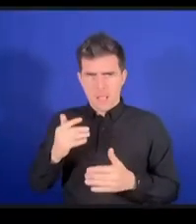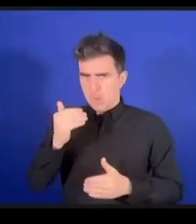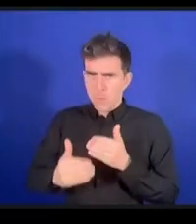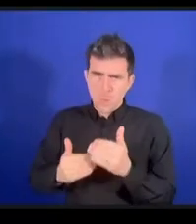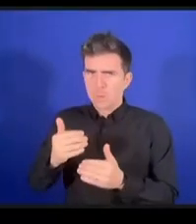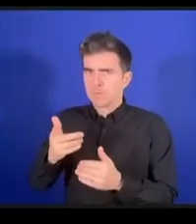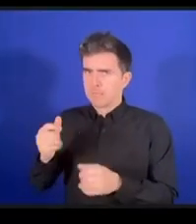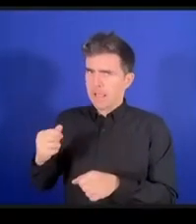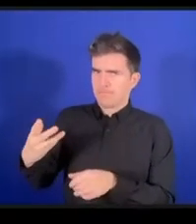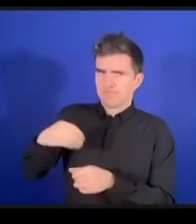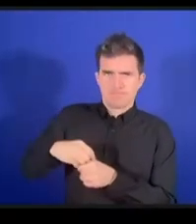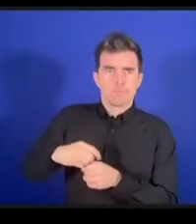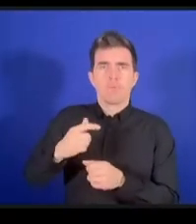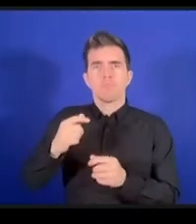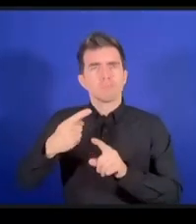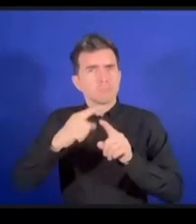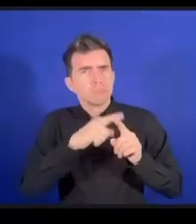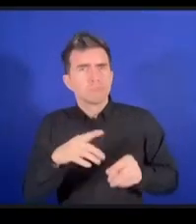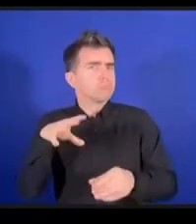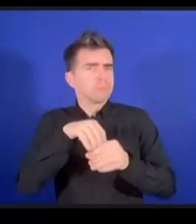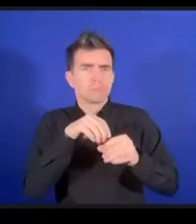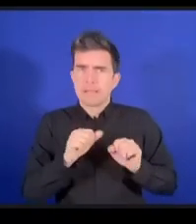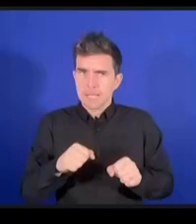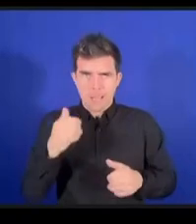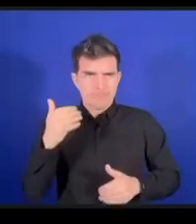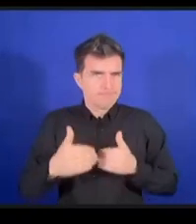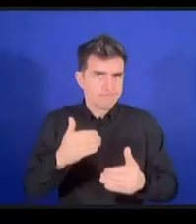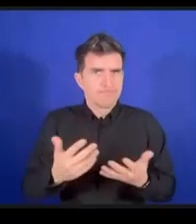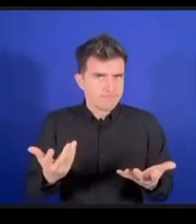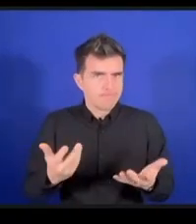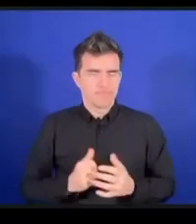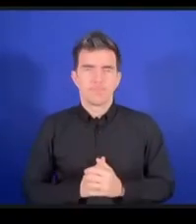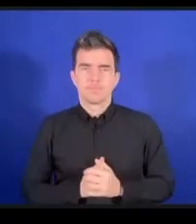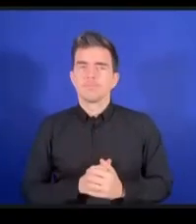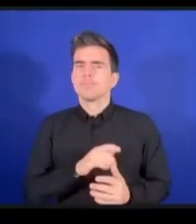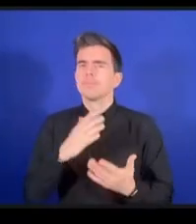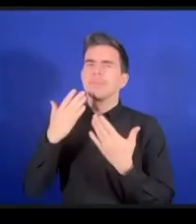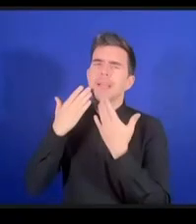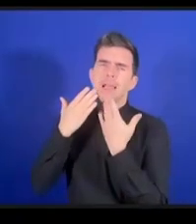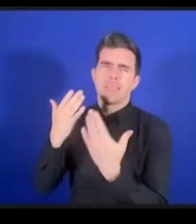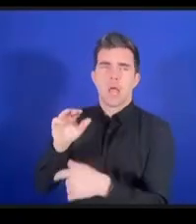大事な点ですそれからマイクロレベルでIGFでは